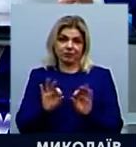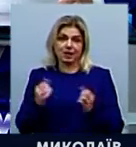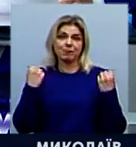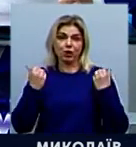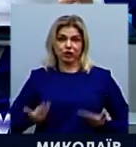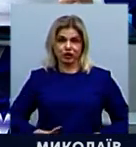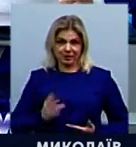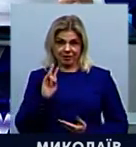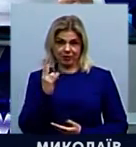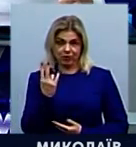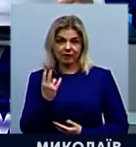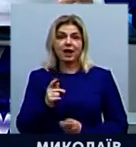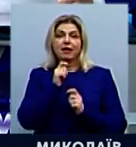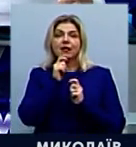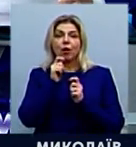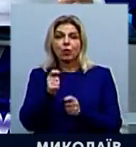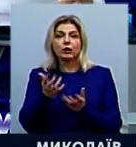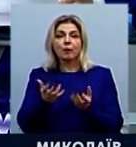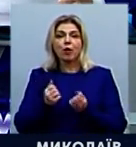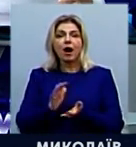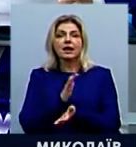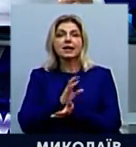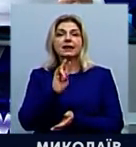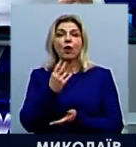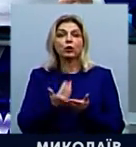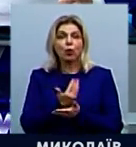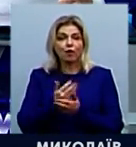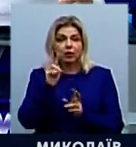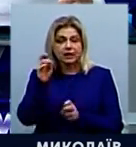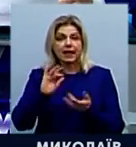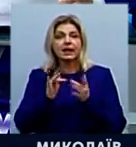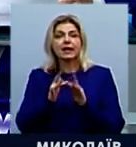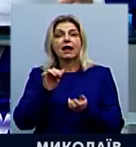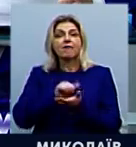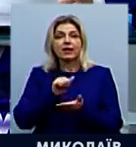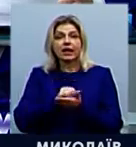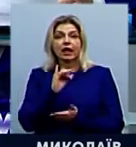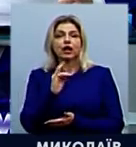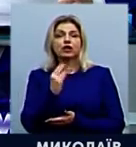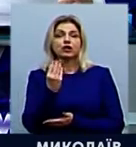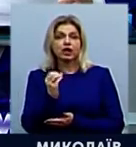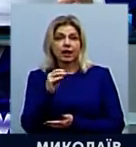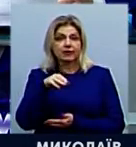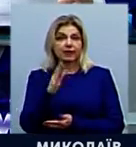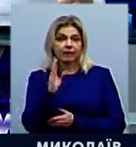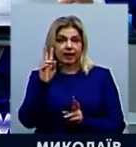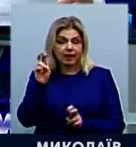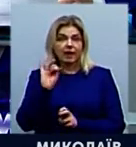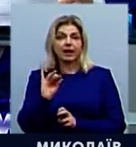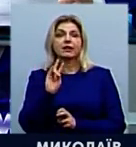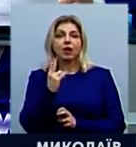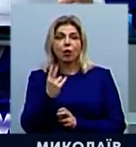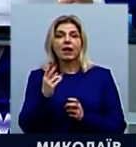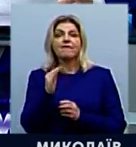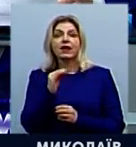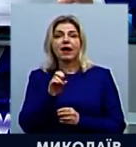життя Миколаївщини. Нагороди отримали газета «Ніколаївські новості», інтернет-видання «Інше ТВ», а також Миколаївська ефілія Національної